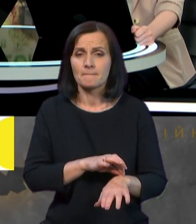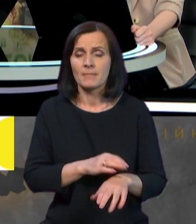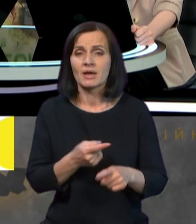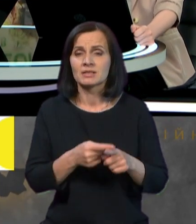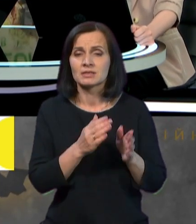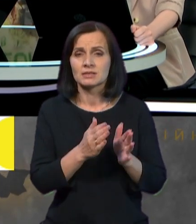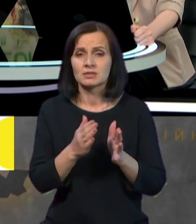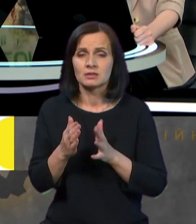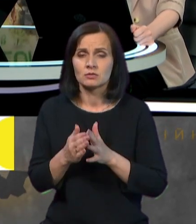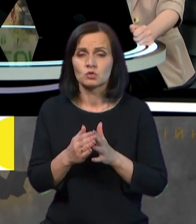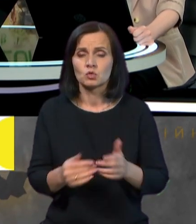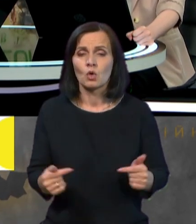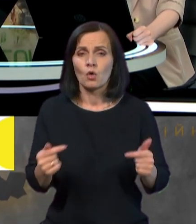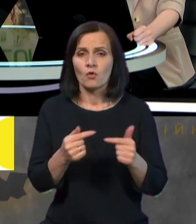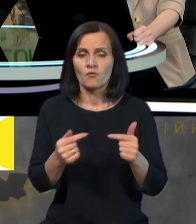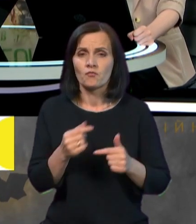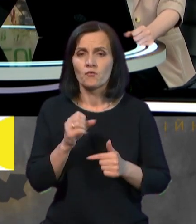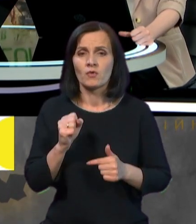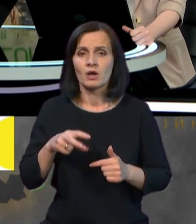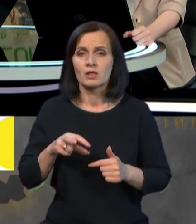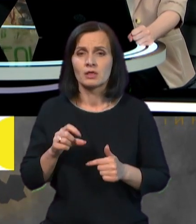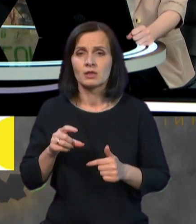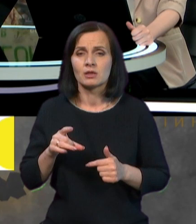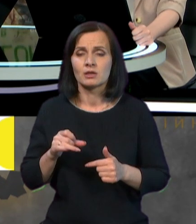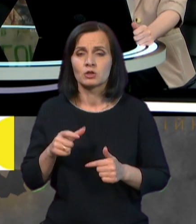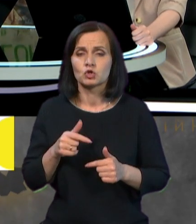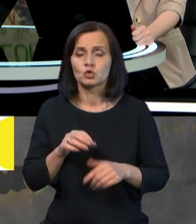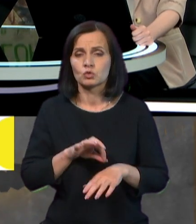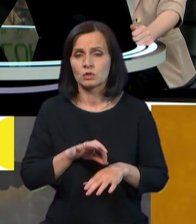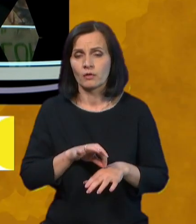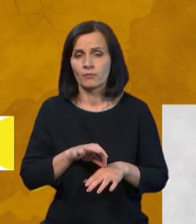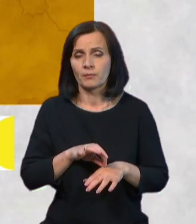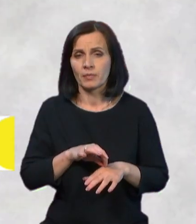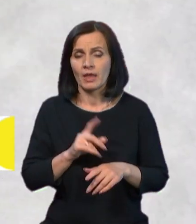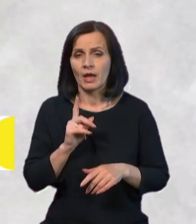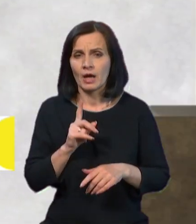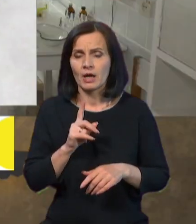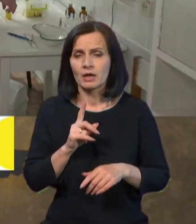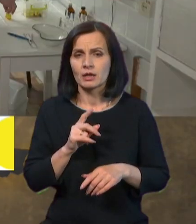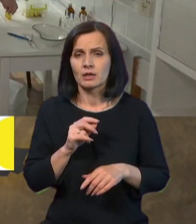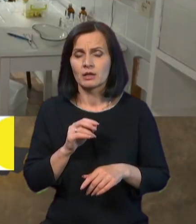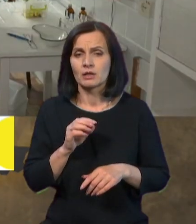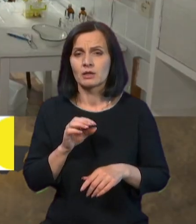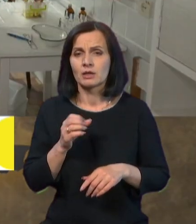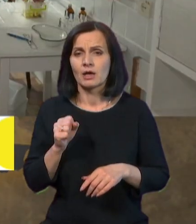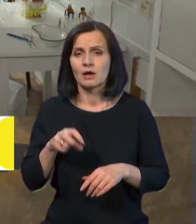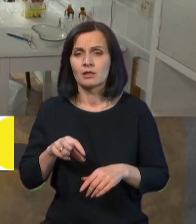алергічного діагнозу, діагнозу алергічного захворювання. Алергопроби на сьогоднішній день